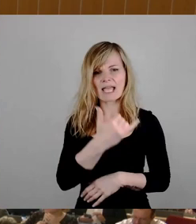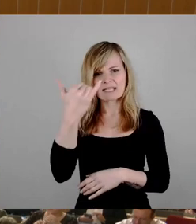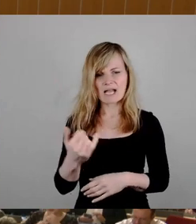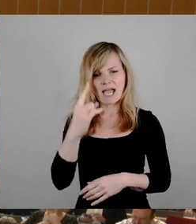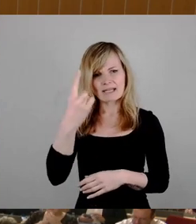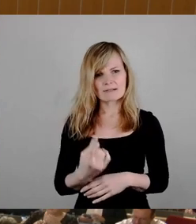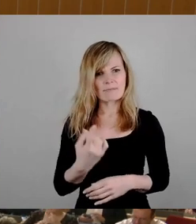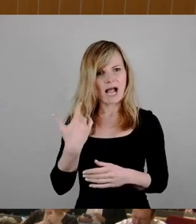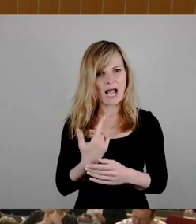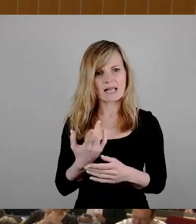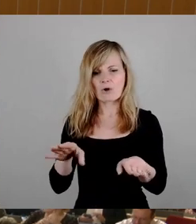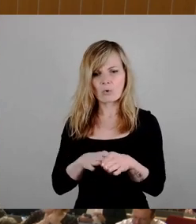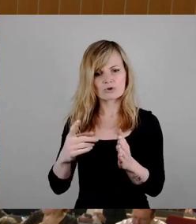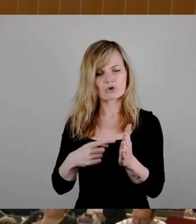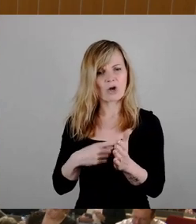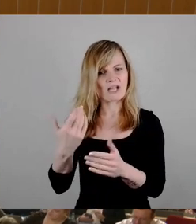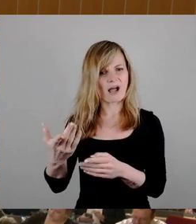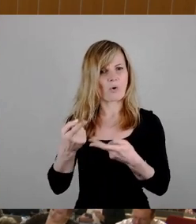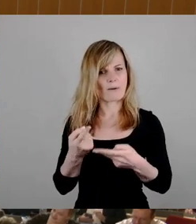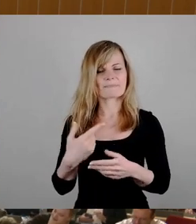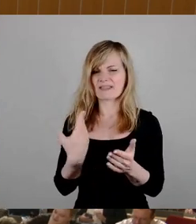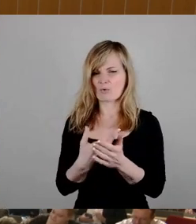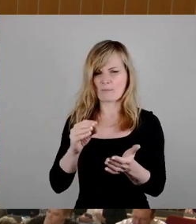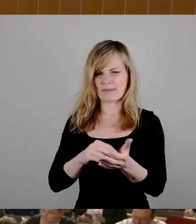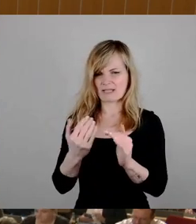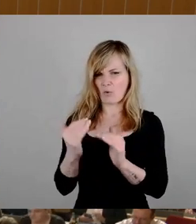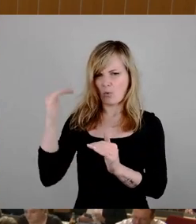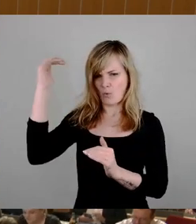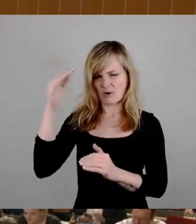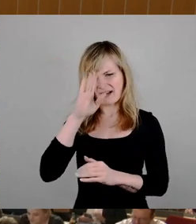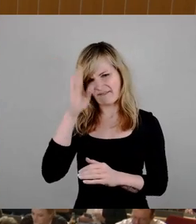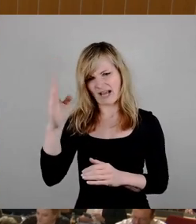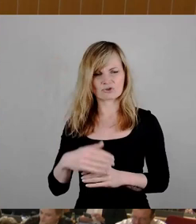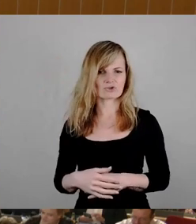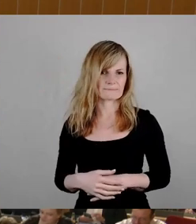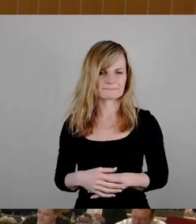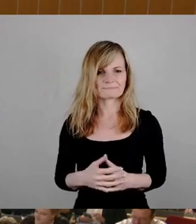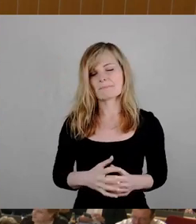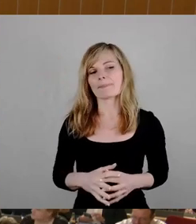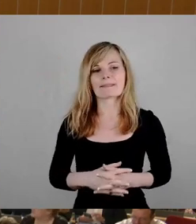Wieso gehen denn dann die Mieten hoch? Das ist doch Quatsch. Das ist doch...